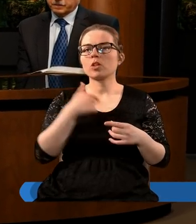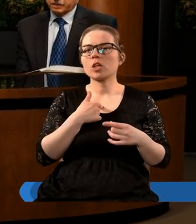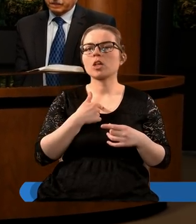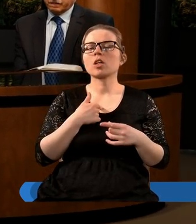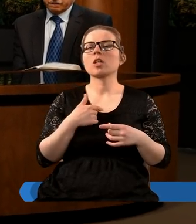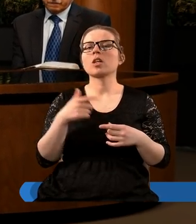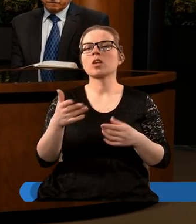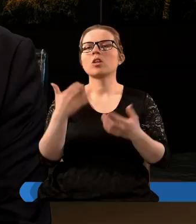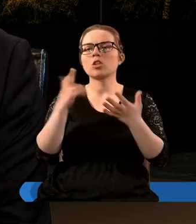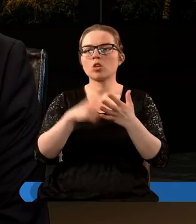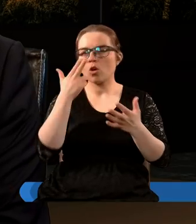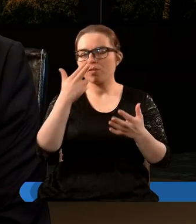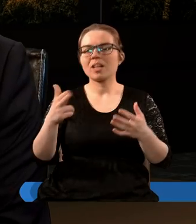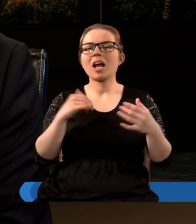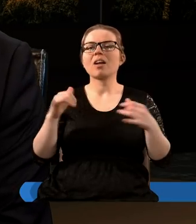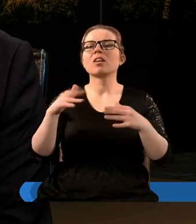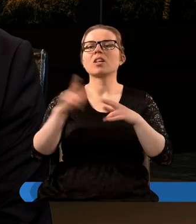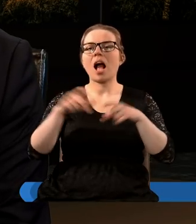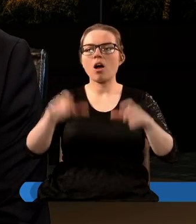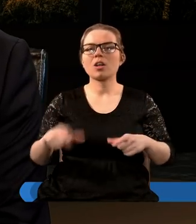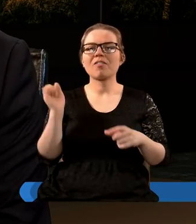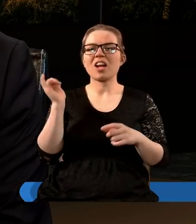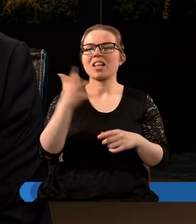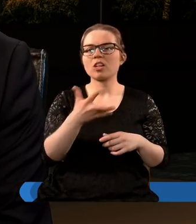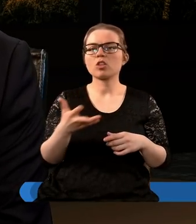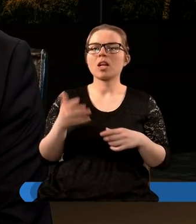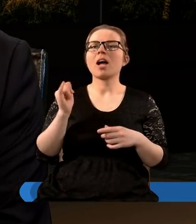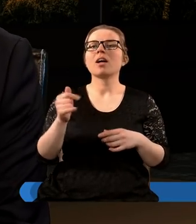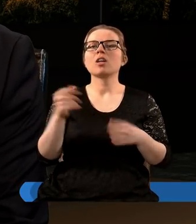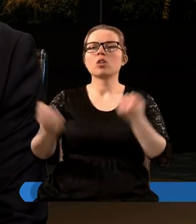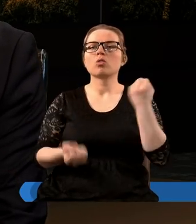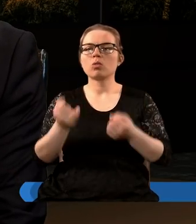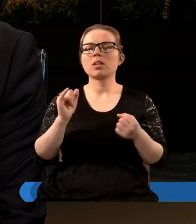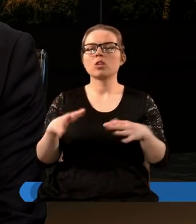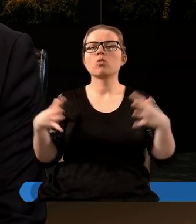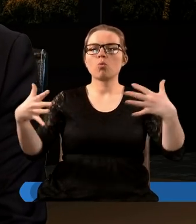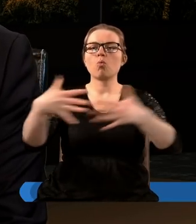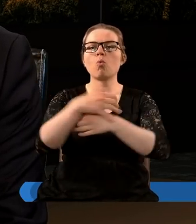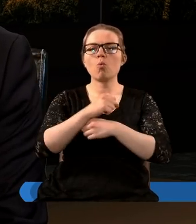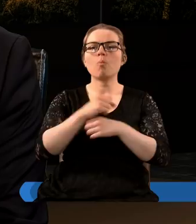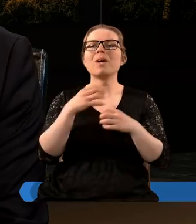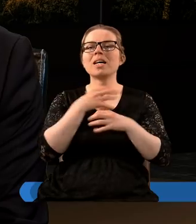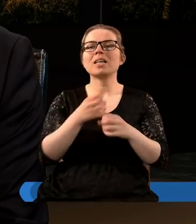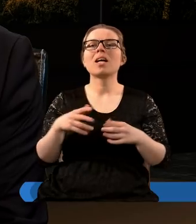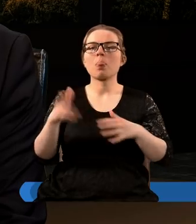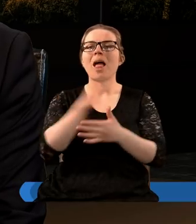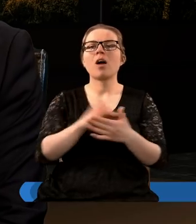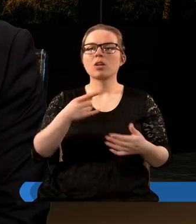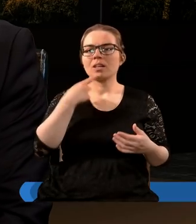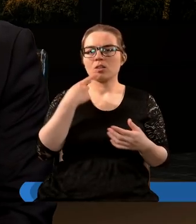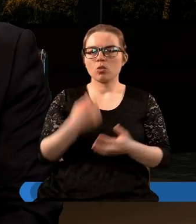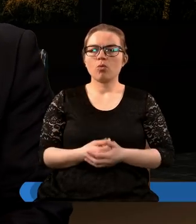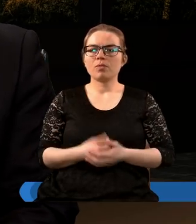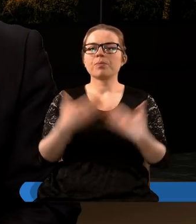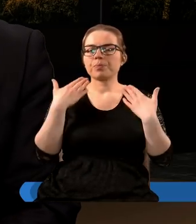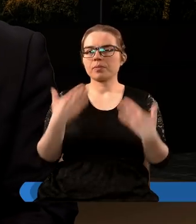wody które widziałeś nad którymi rozsiadła się przetecznica to ludy i tłumy i narody i języki.